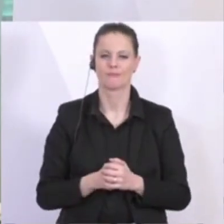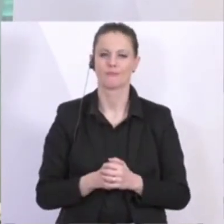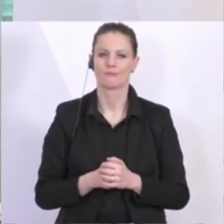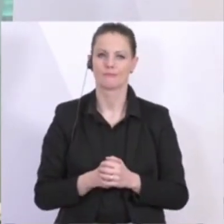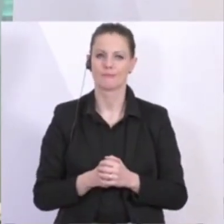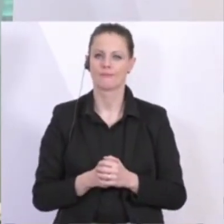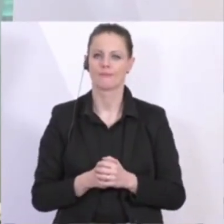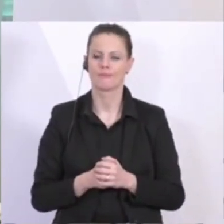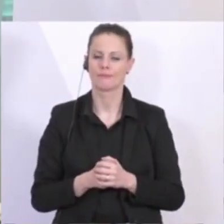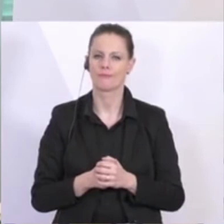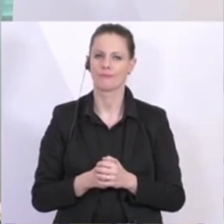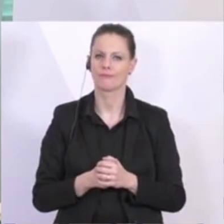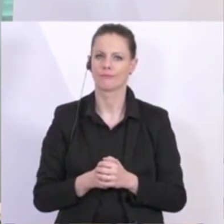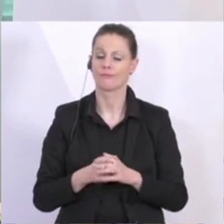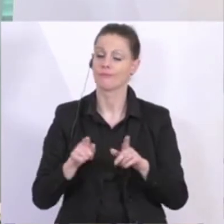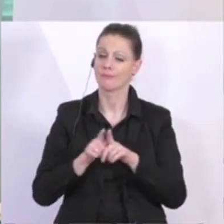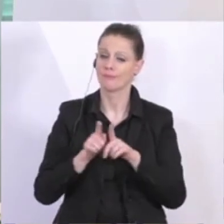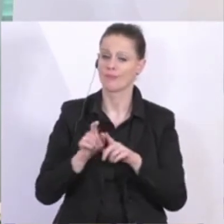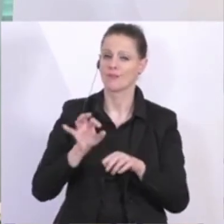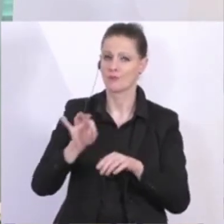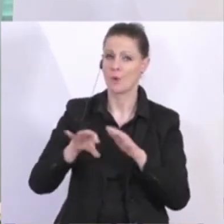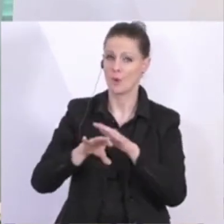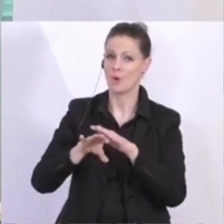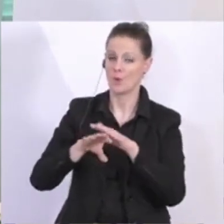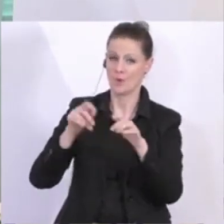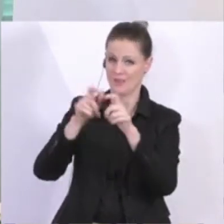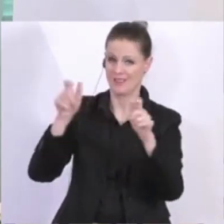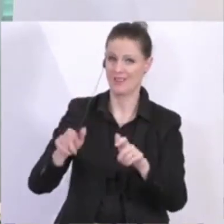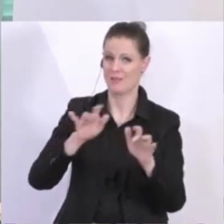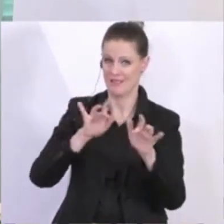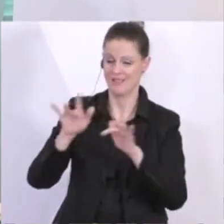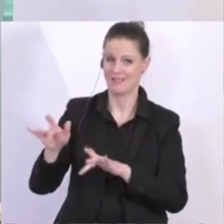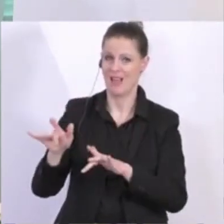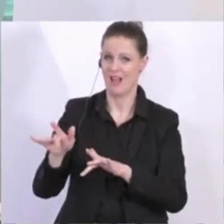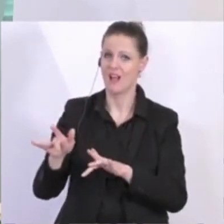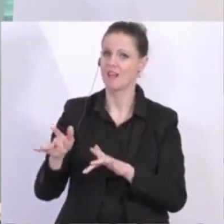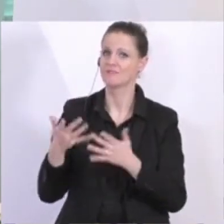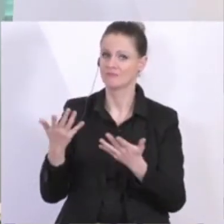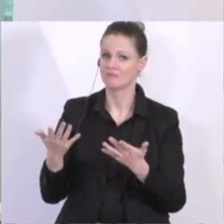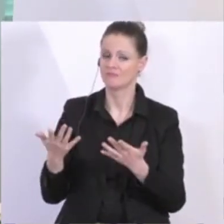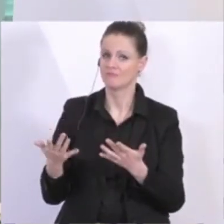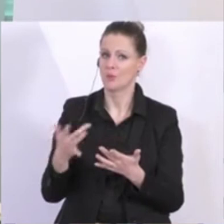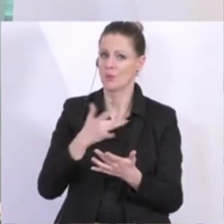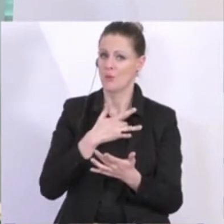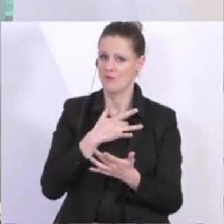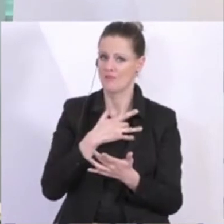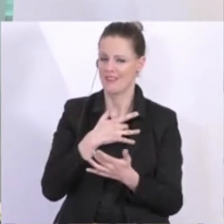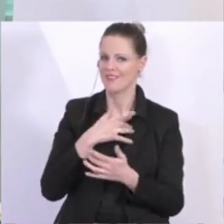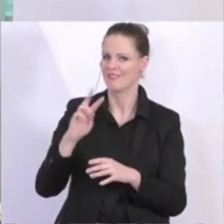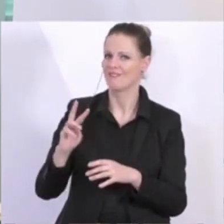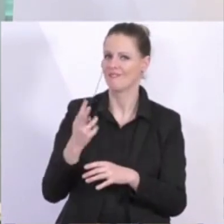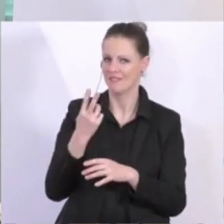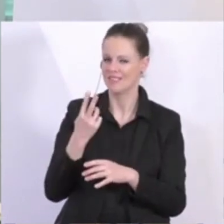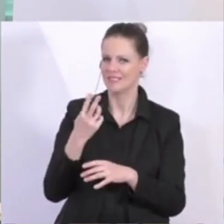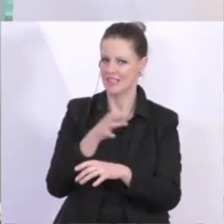er vor allem für die Unternehmen da ist, die direkt betroffen sind und das in großem Ausmaß. Da geht es, wie der Herr Vizekanzler